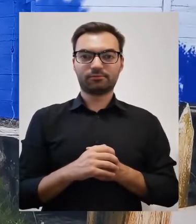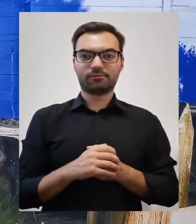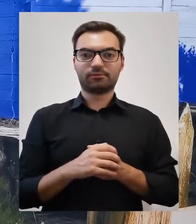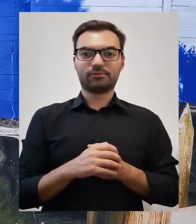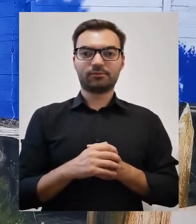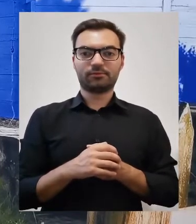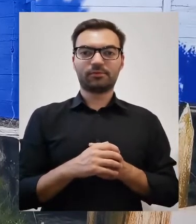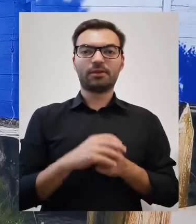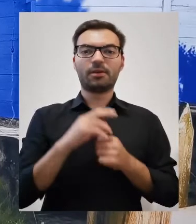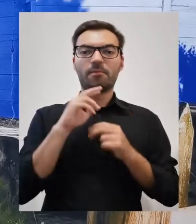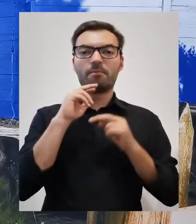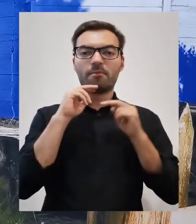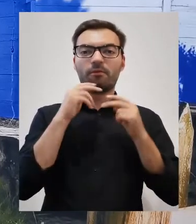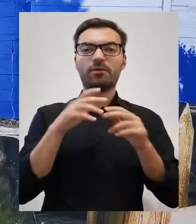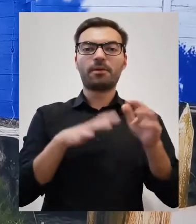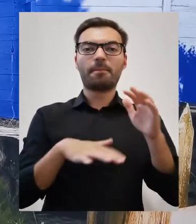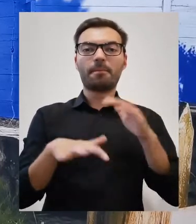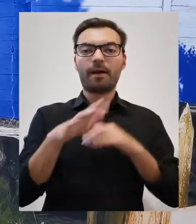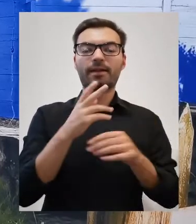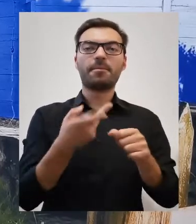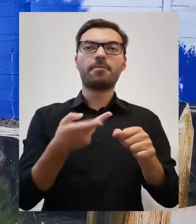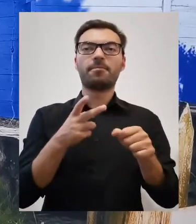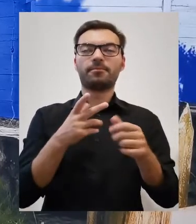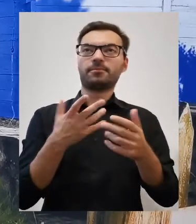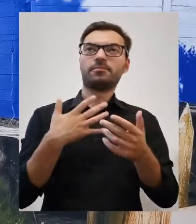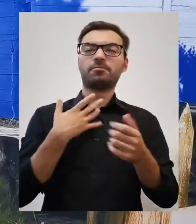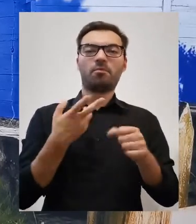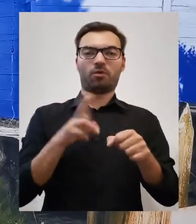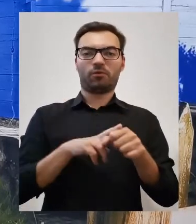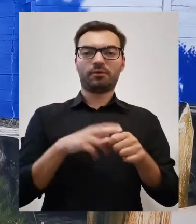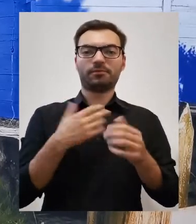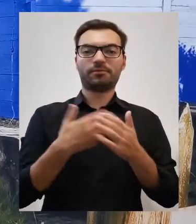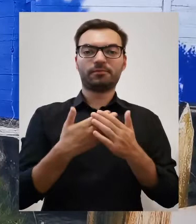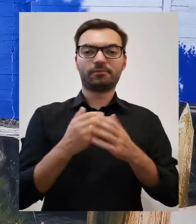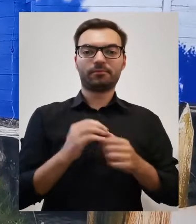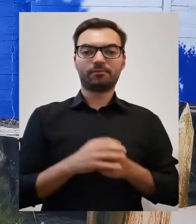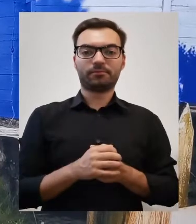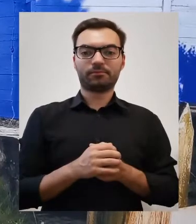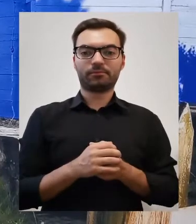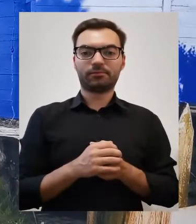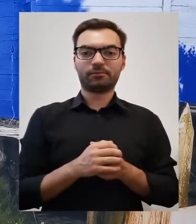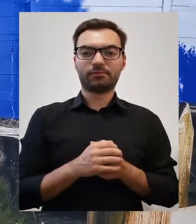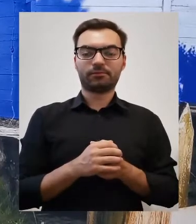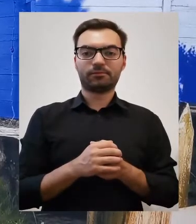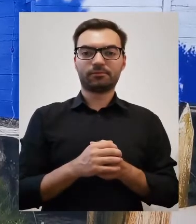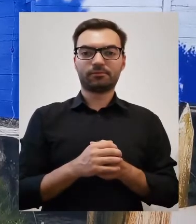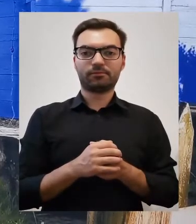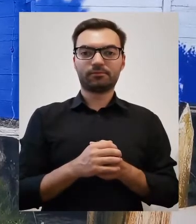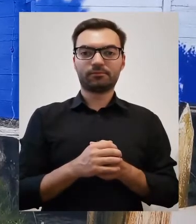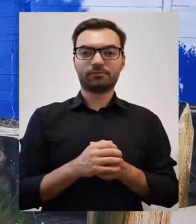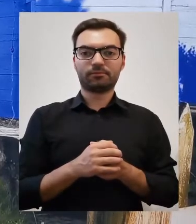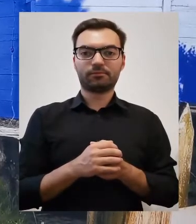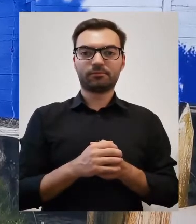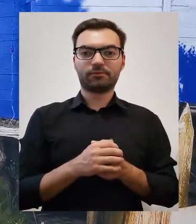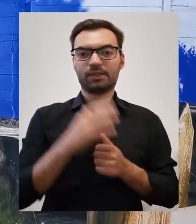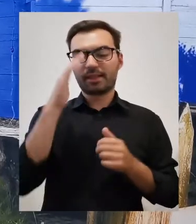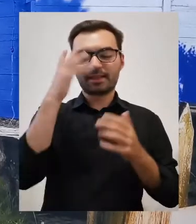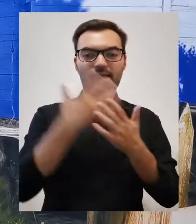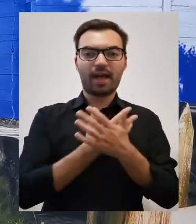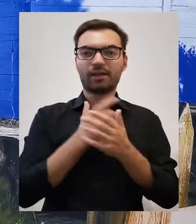przeżywa się magię tego miejsca w dwójnasób, bo nagle dzieje się coś